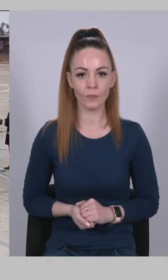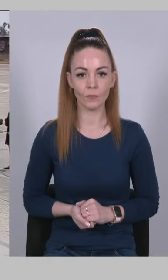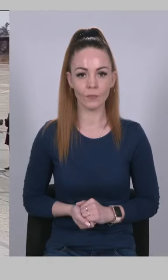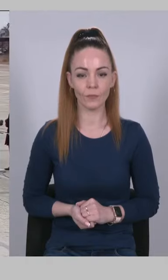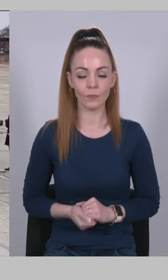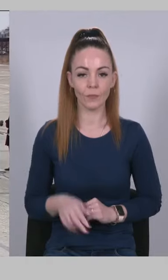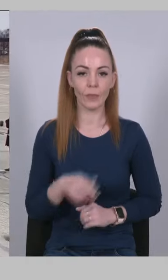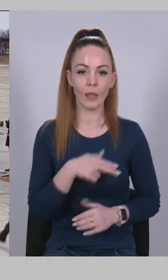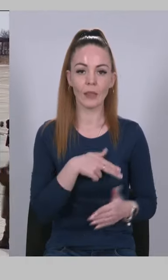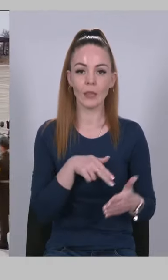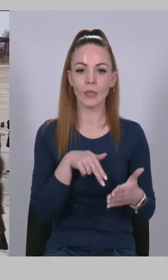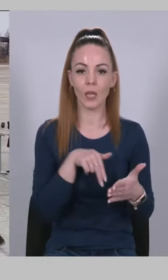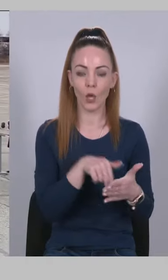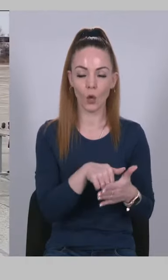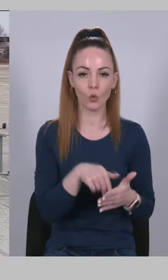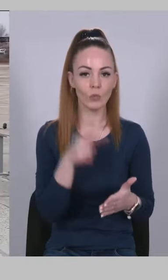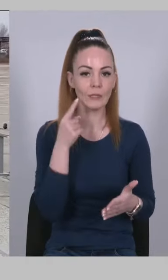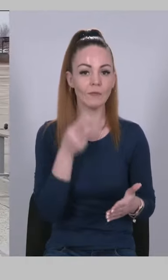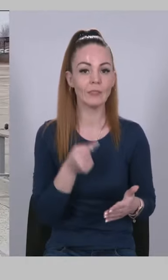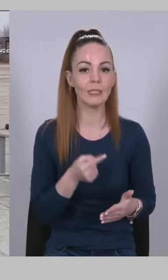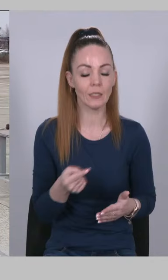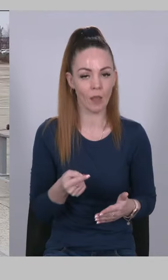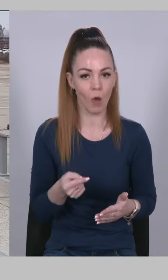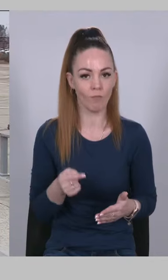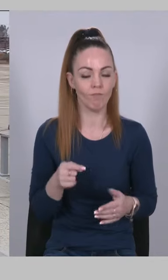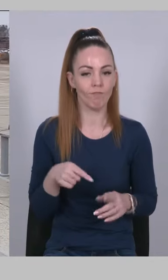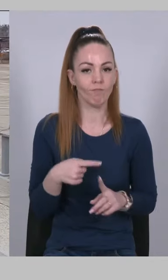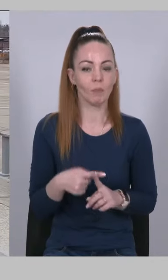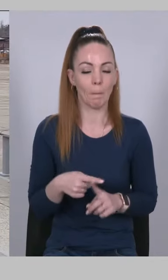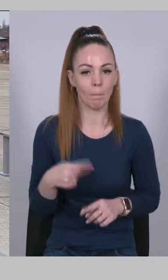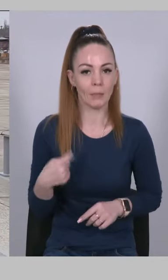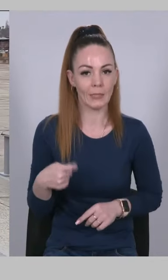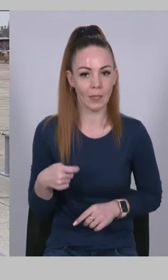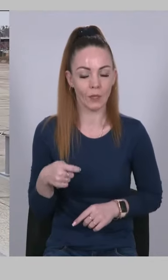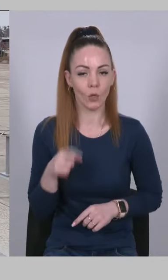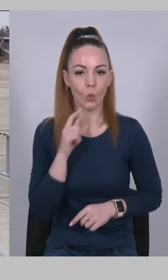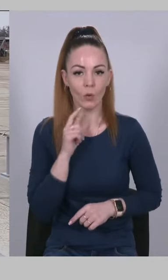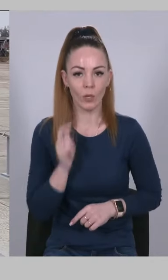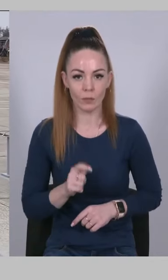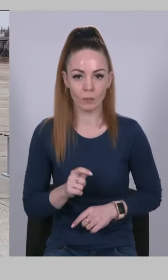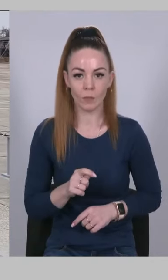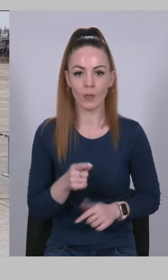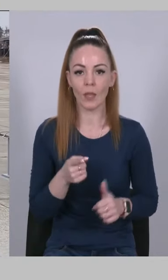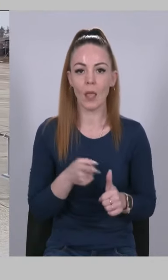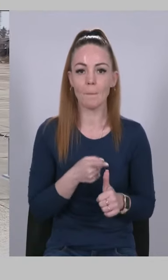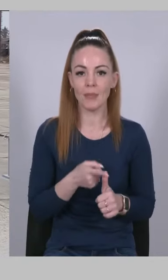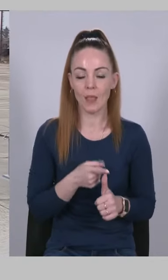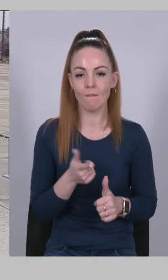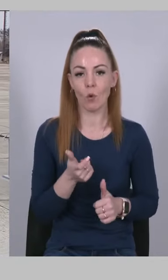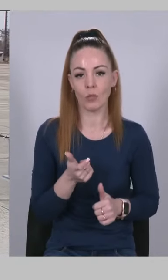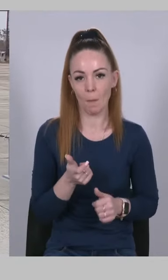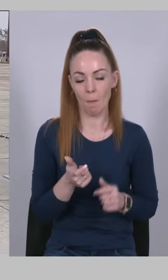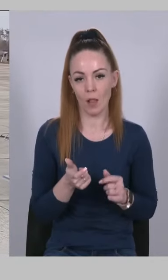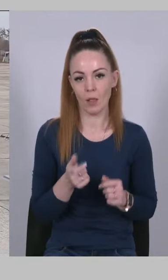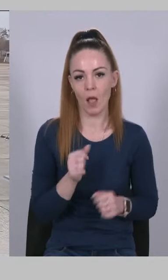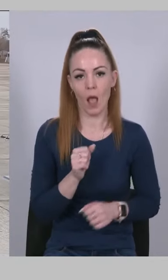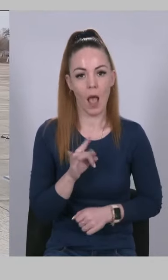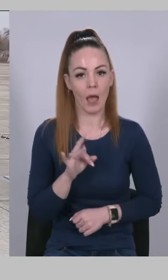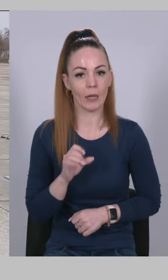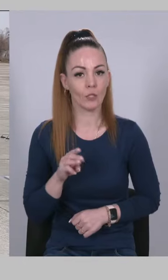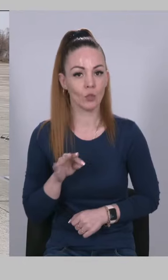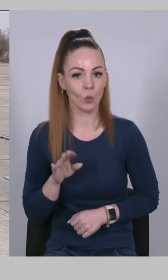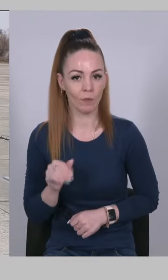Нагороджено відзнакою президента України іменна вогнепальна зброя Арестова